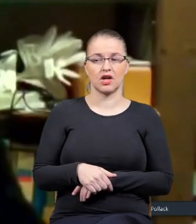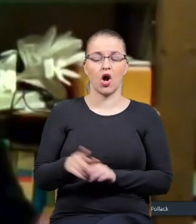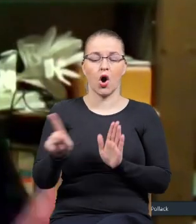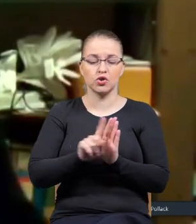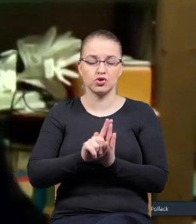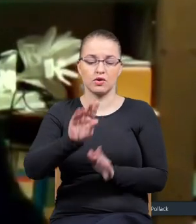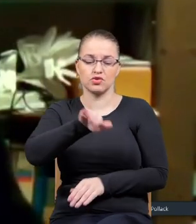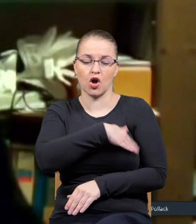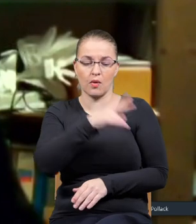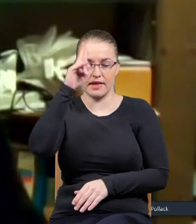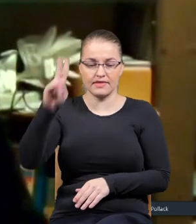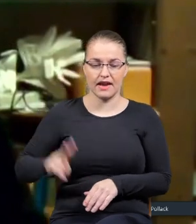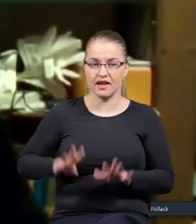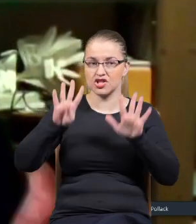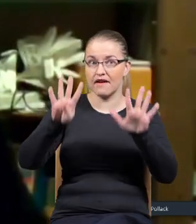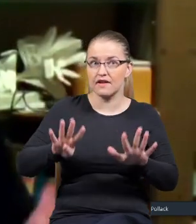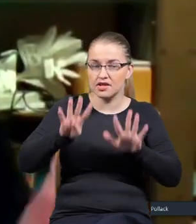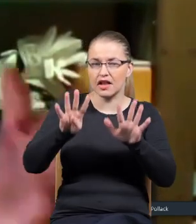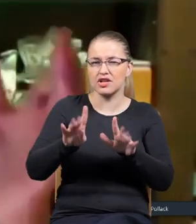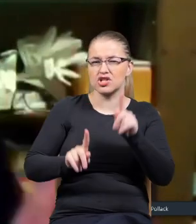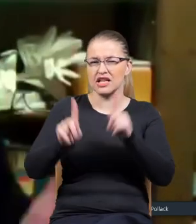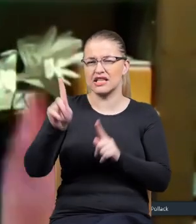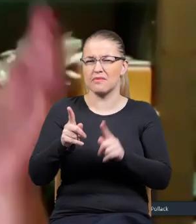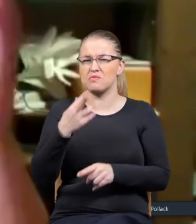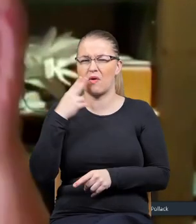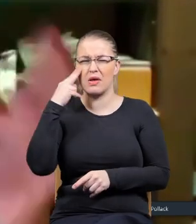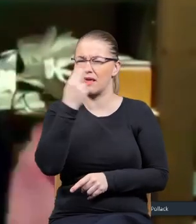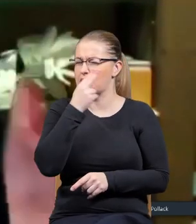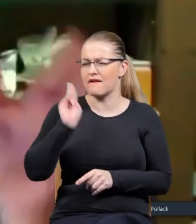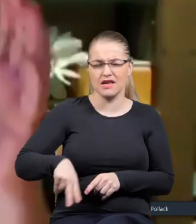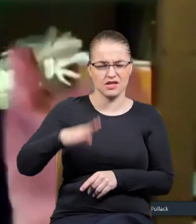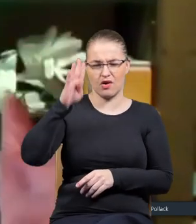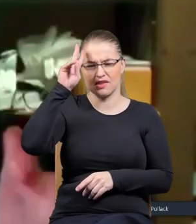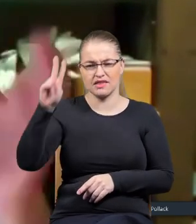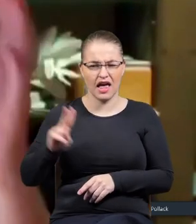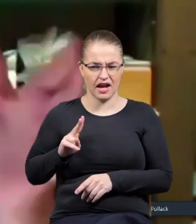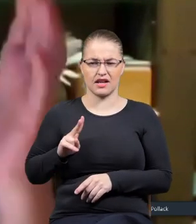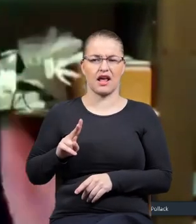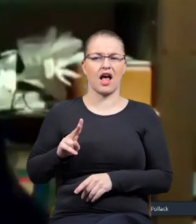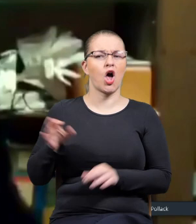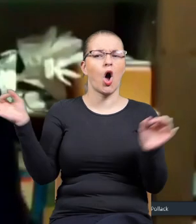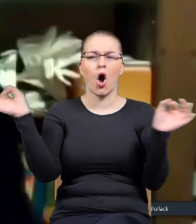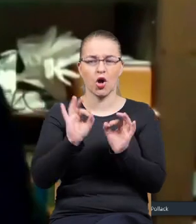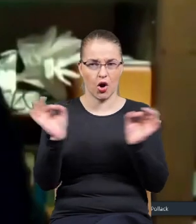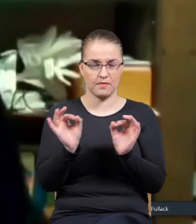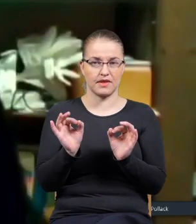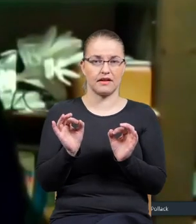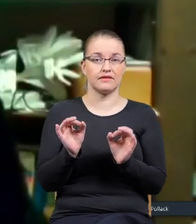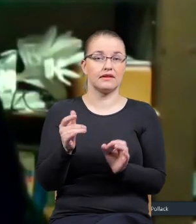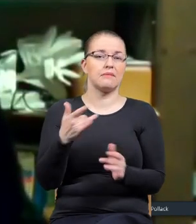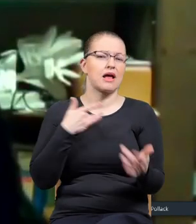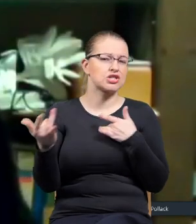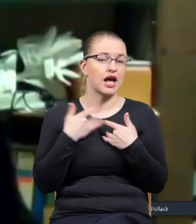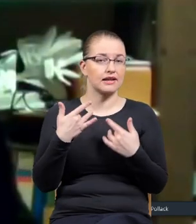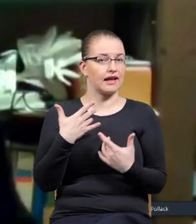do internatu przez 9 lat. Niektórzy tam nienawidzą. Internat, Jezus Marię, to gehenda. Ja nie.